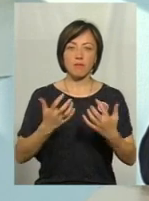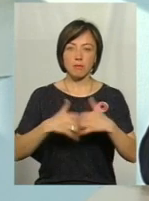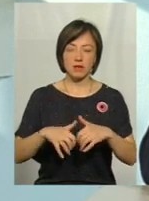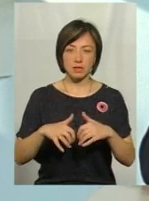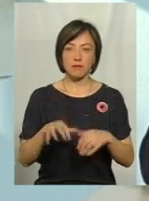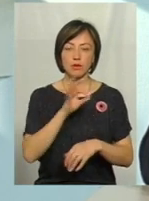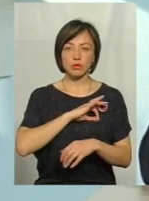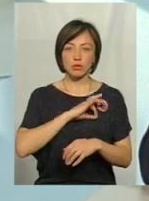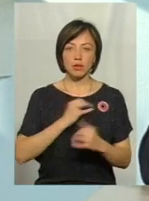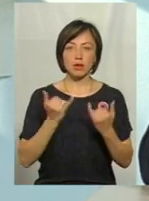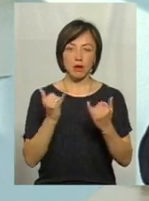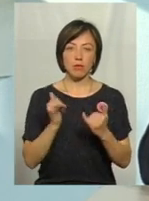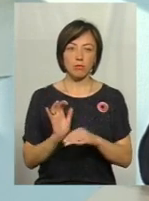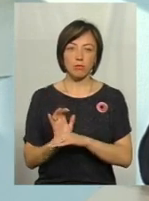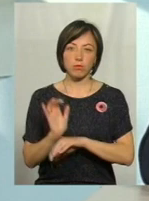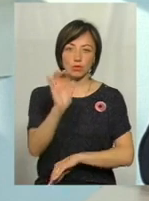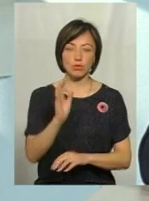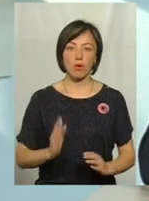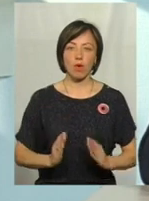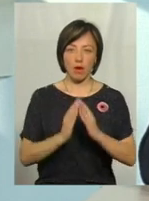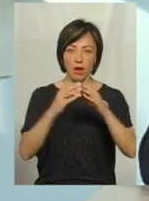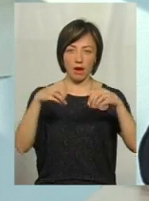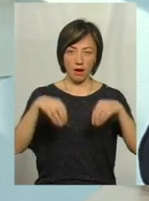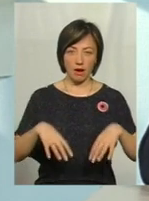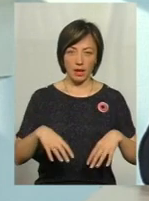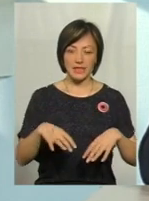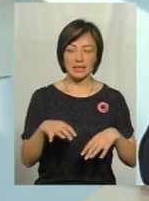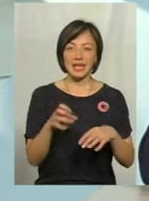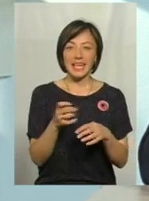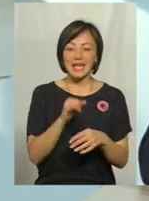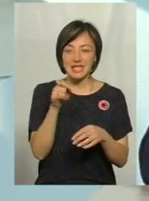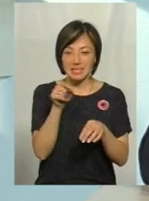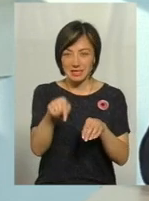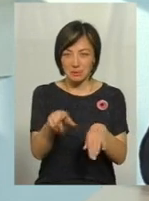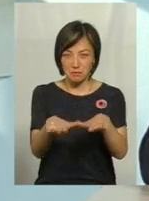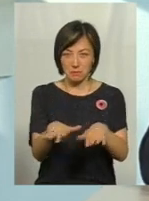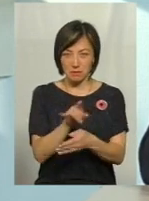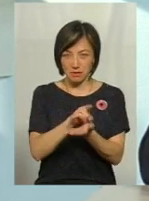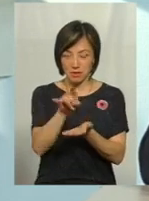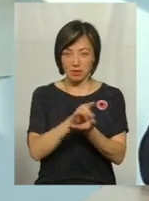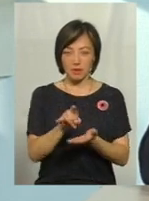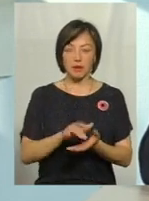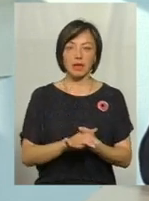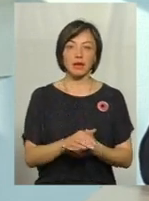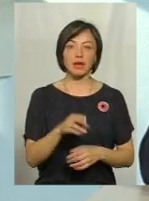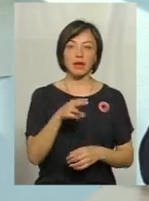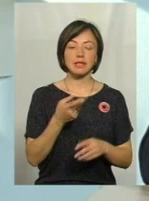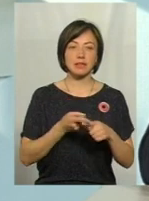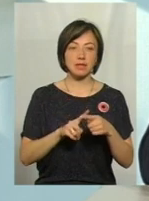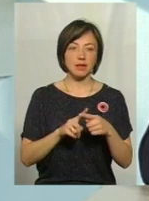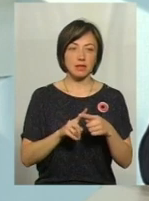використовується для пуску ракет, також з літаків. Ну, Д-3ОМ – це замок,